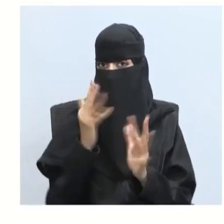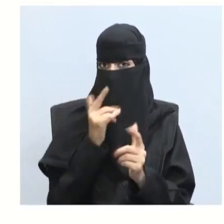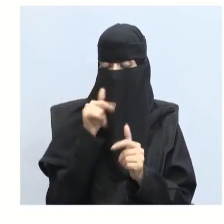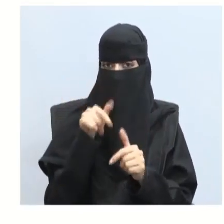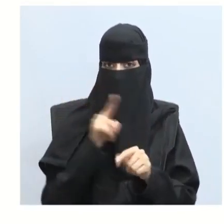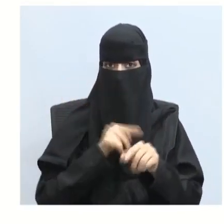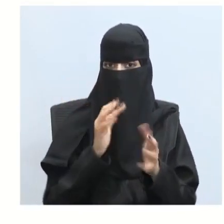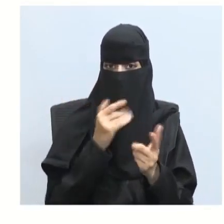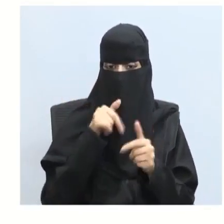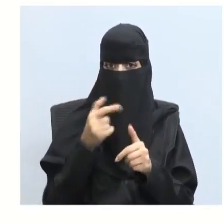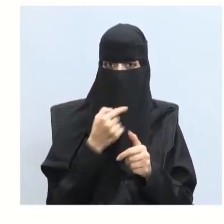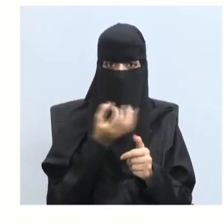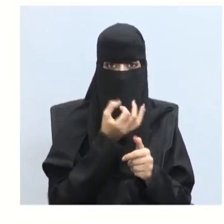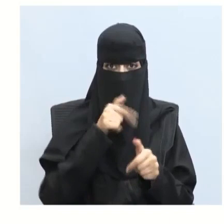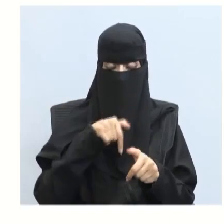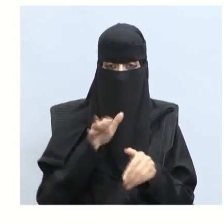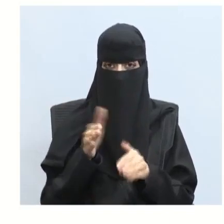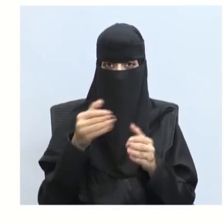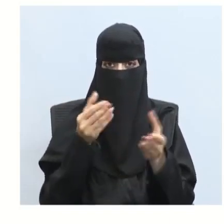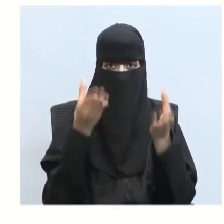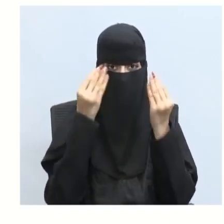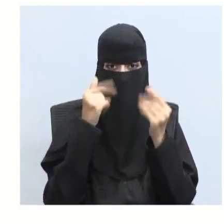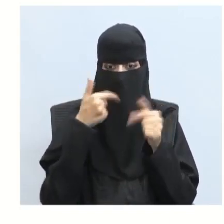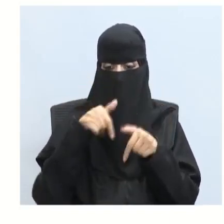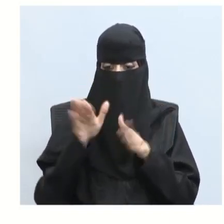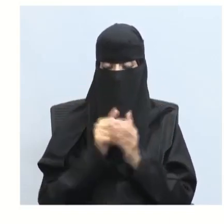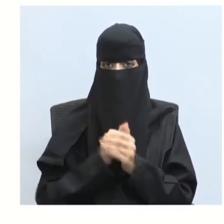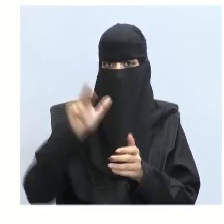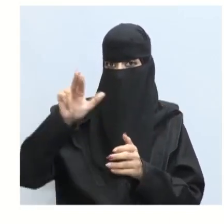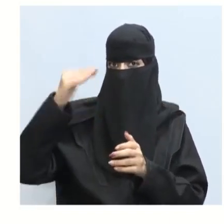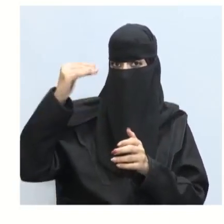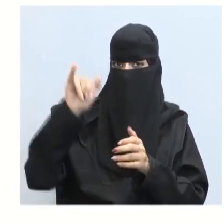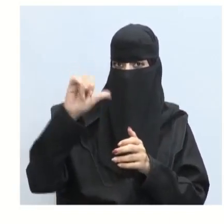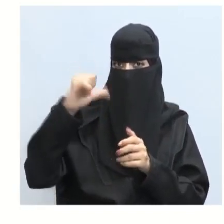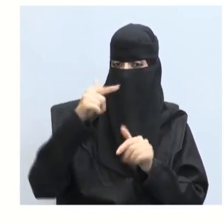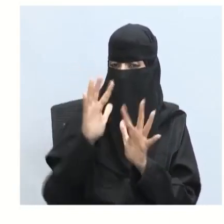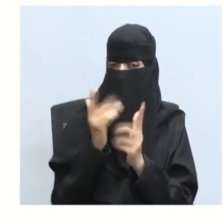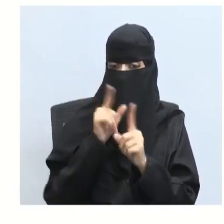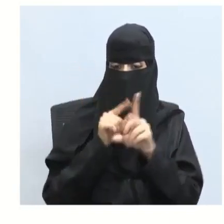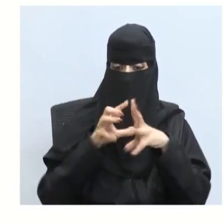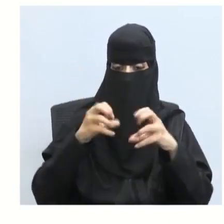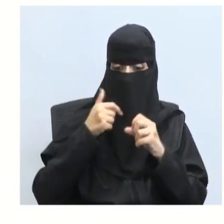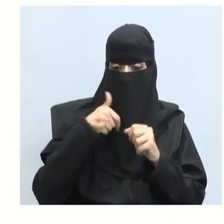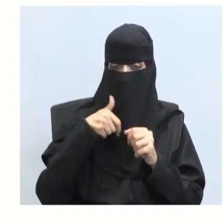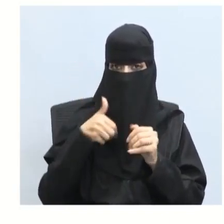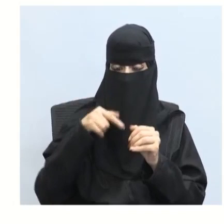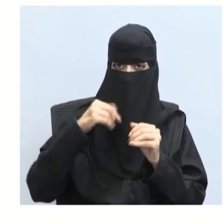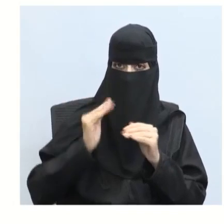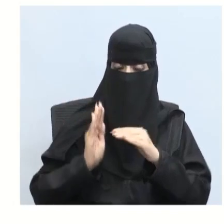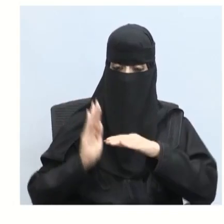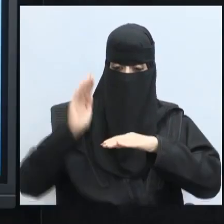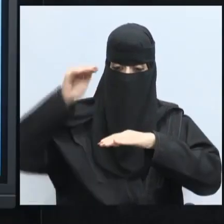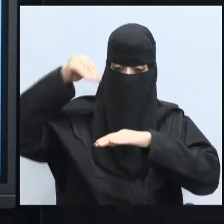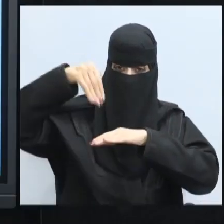الخصائص التي تناولناها بالدراسة الحيود والاستقطاب حينما تحدثنا عن الحيود